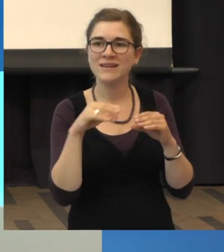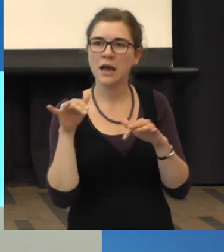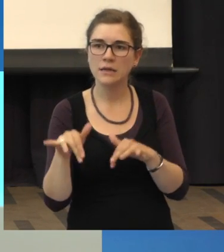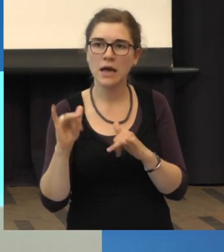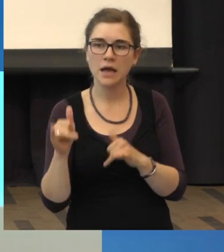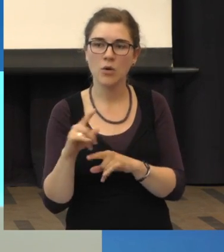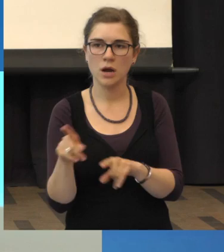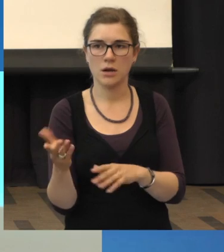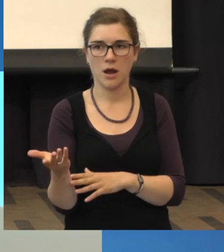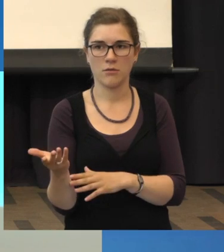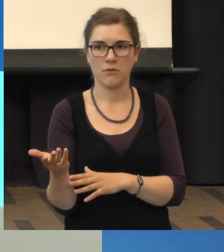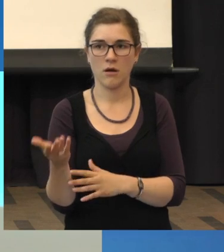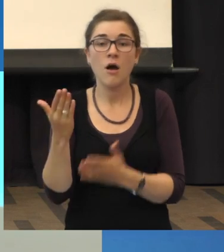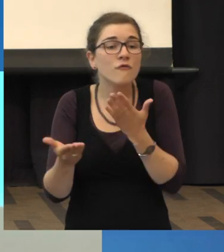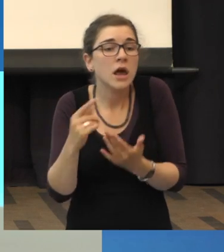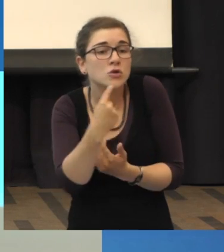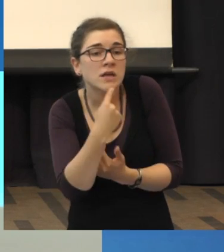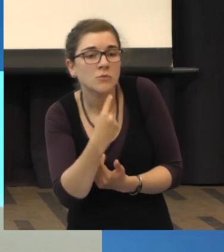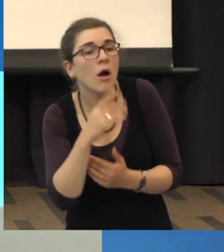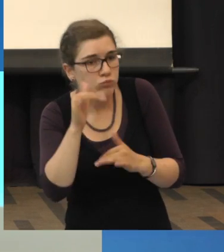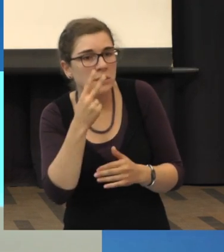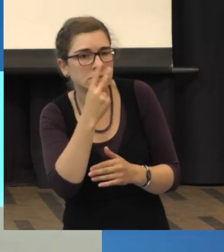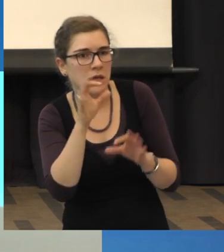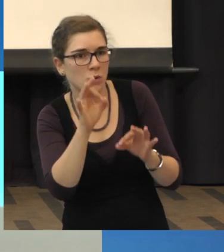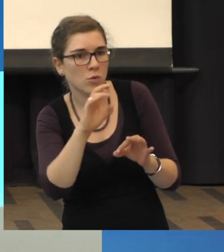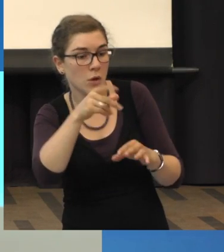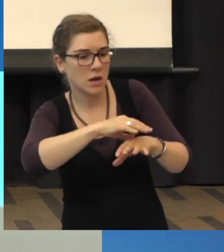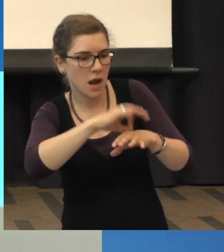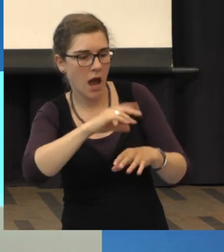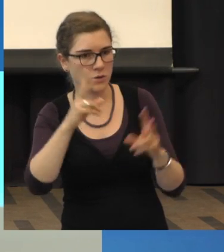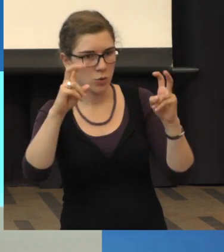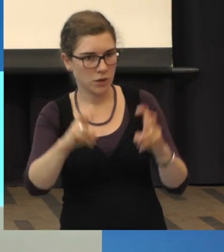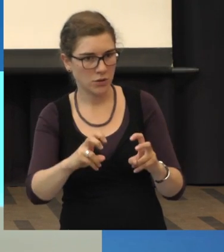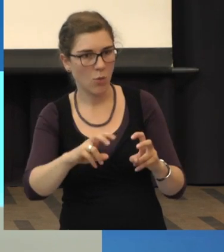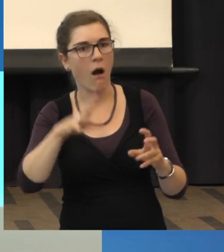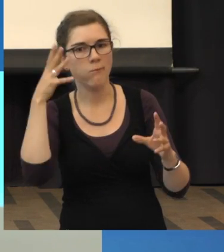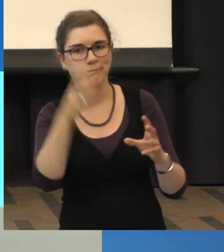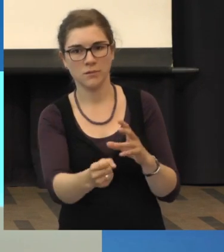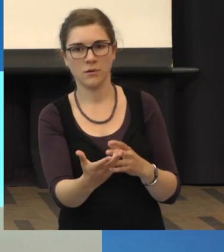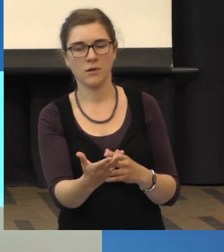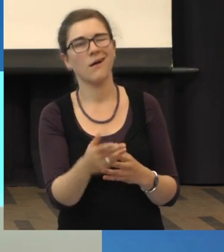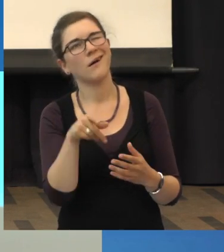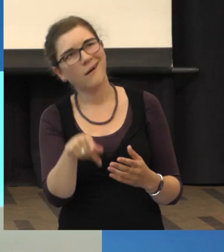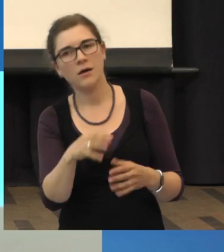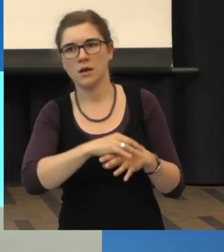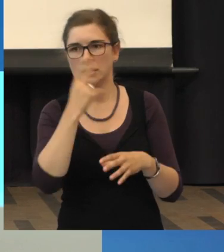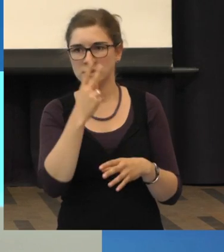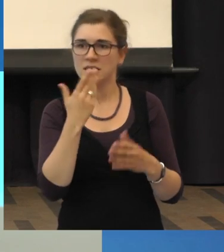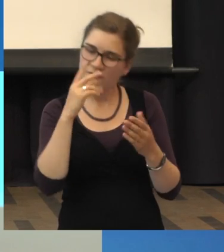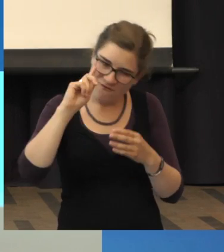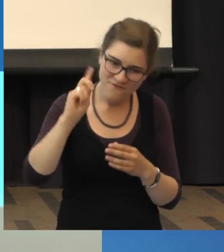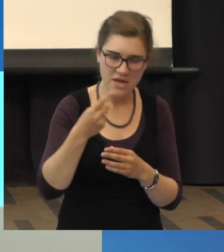so sein, dass Sie sagen, ich sehe noch gut. Der Arzt macht die Untersuchung, stellt aber fest, da ist schon wieder Wasser oder Feuchtigkeit.